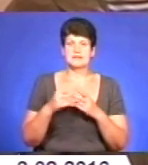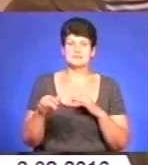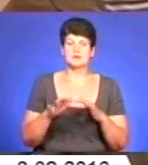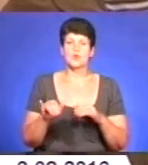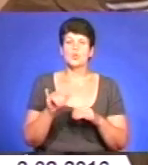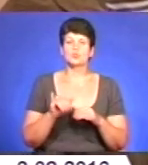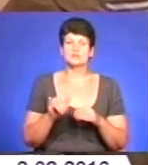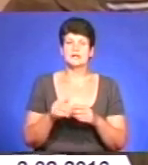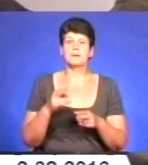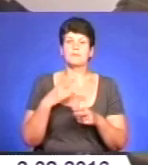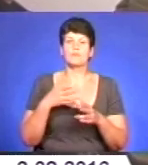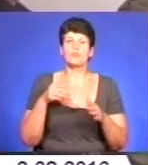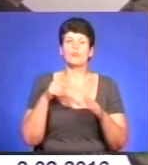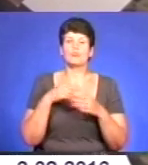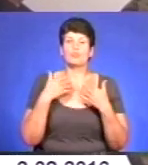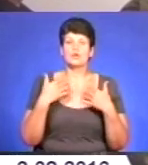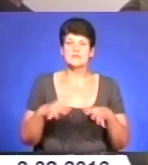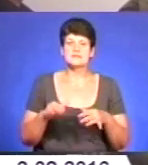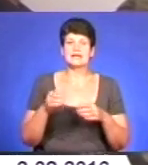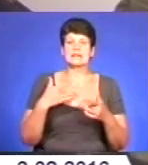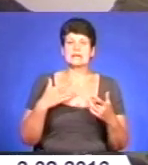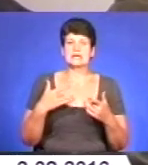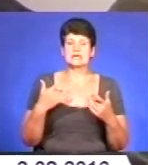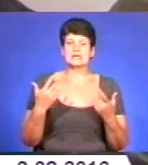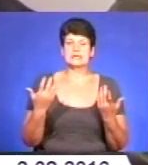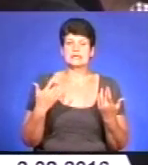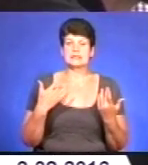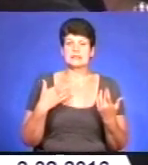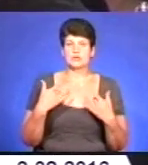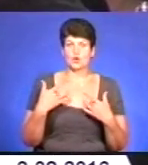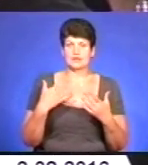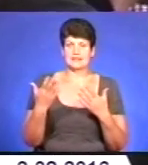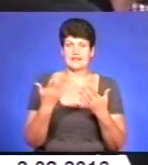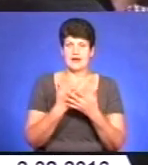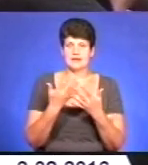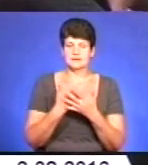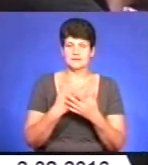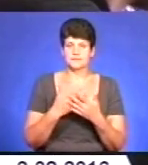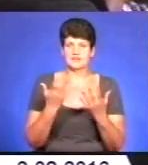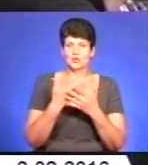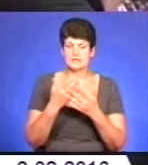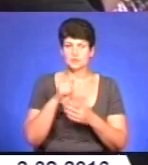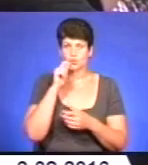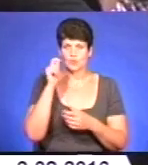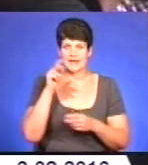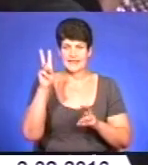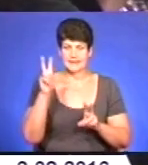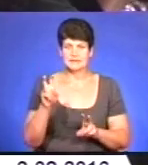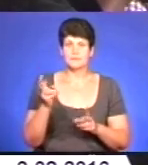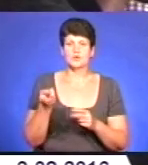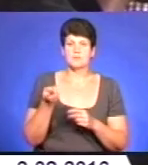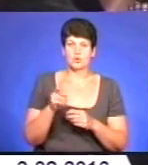подівся кінотеатр «Україна». Ми хочемо на прийом меню певно цього один день сидіти. Згодом до правого сектору виходять представники